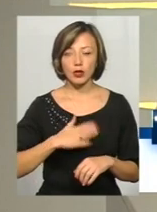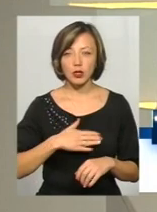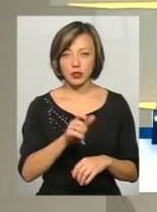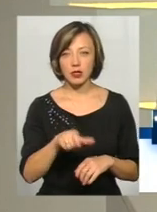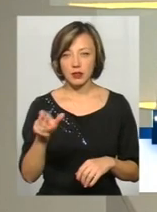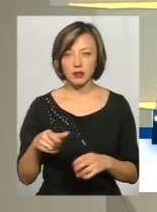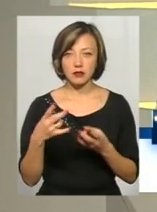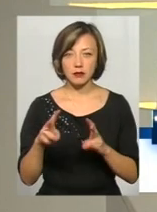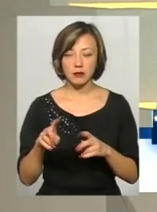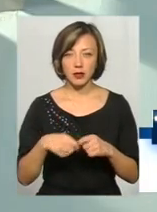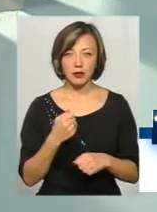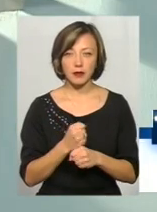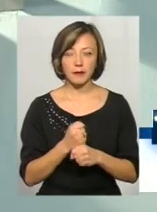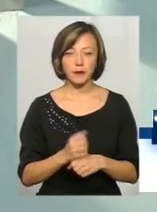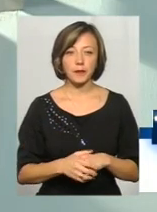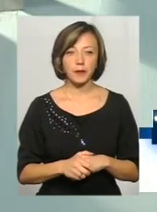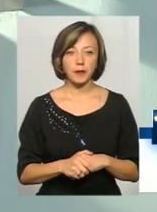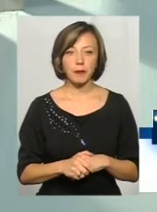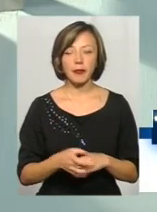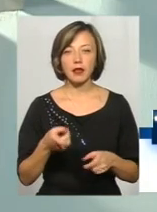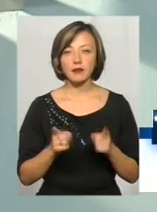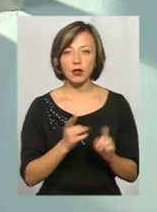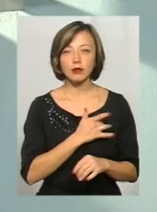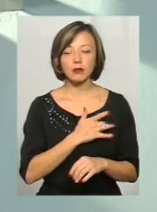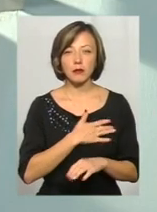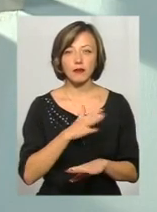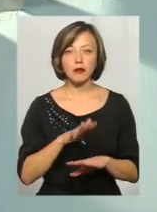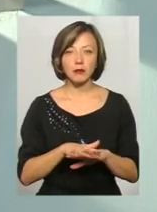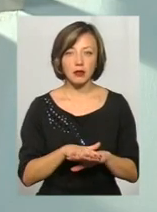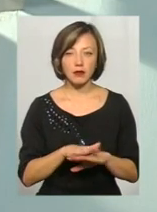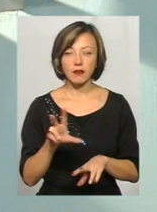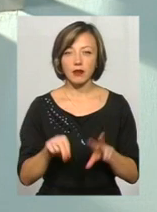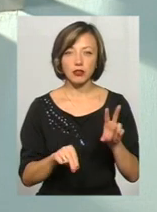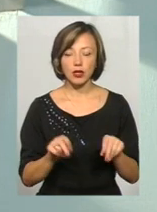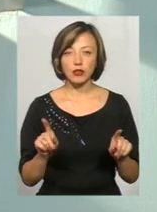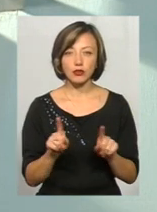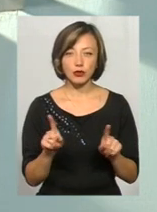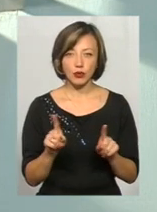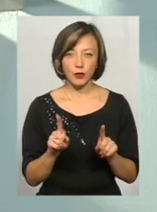наносять їм збитки. Звичайно, Приватбанк вважає, що